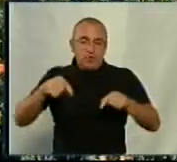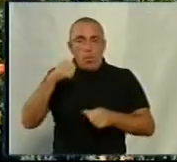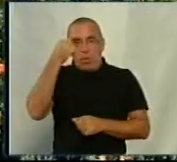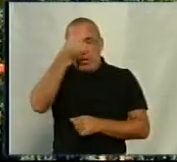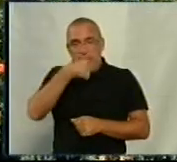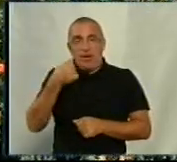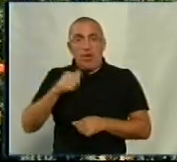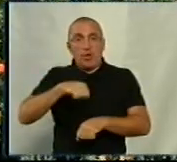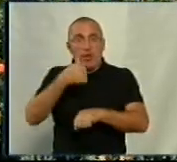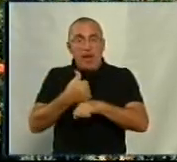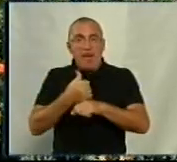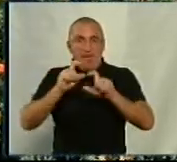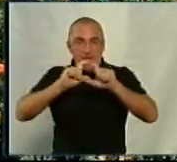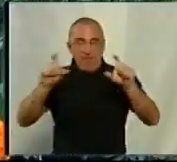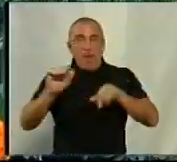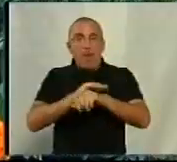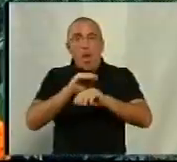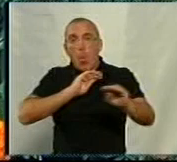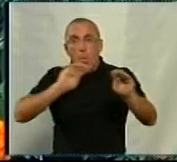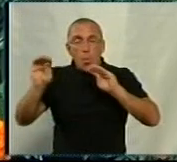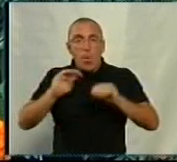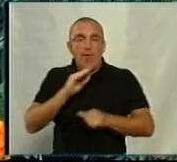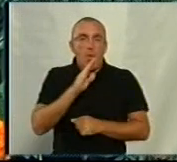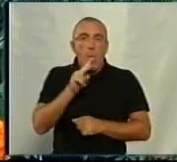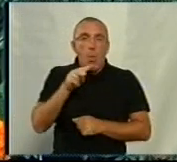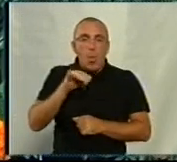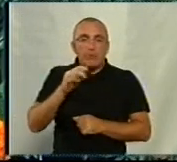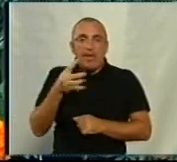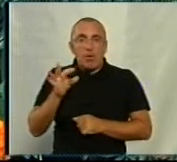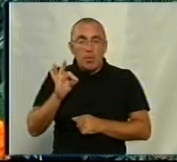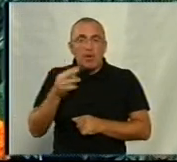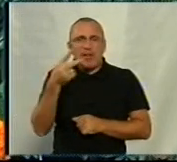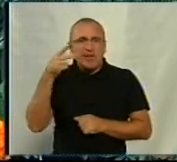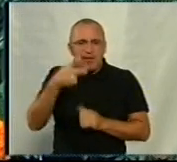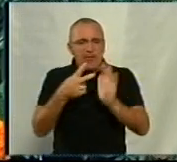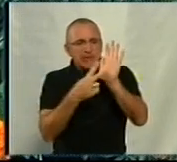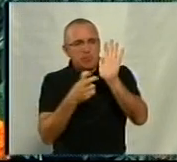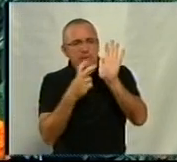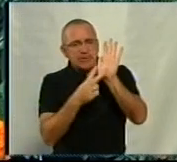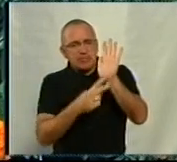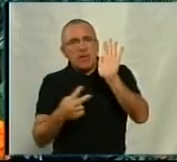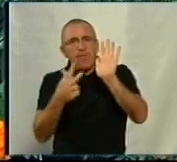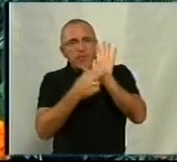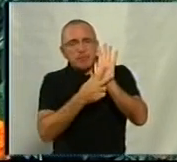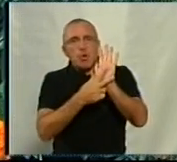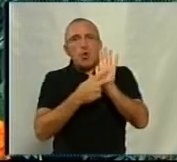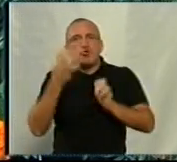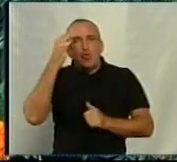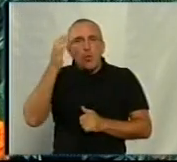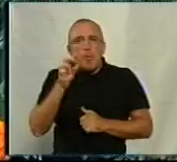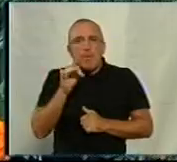За словами начальника підприємства «Благоустрій» Віктора Луценка, тут висадили 2778 чорнобривців.